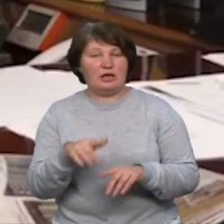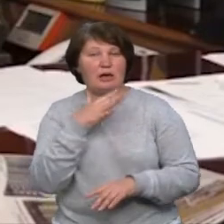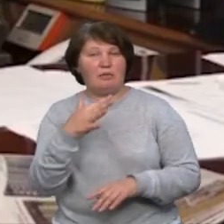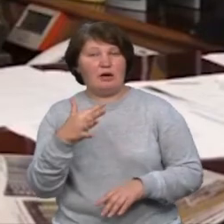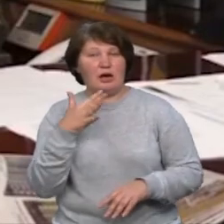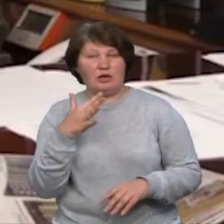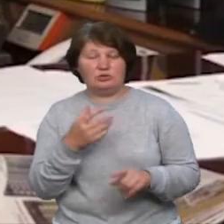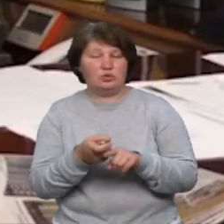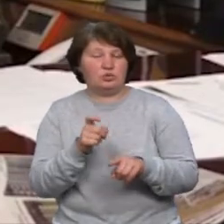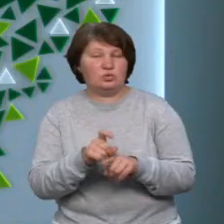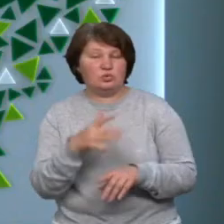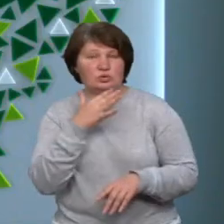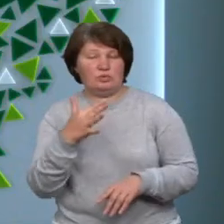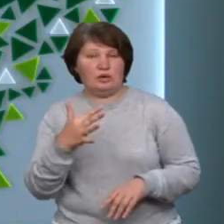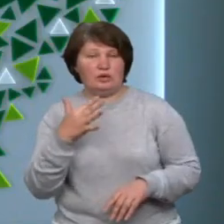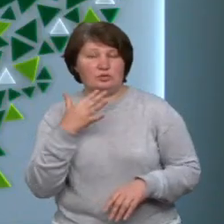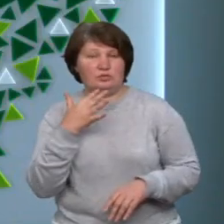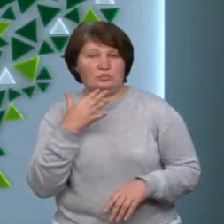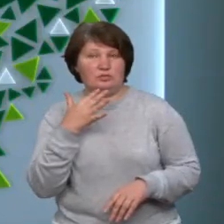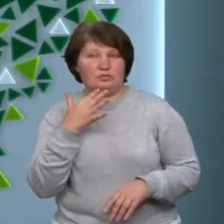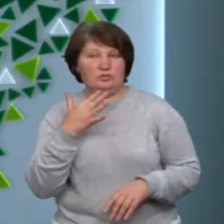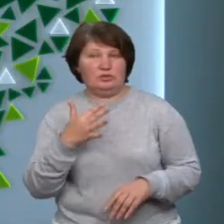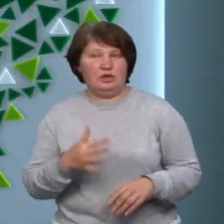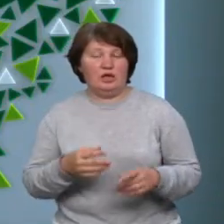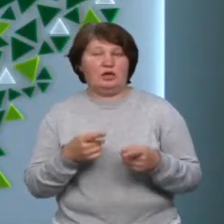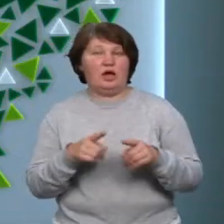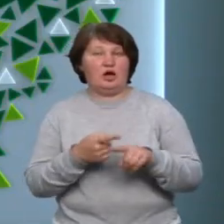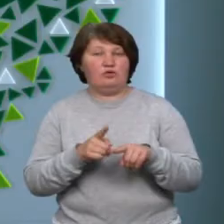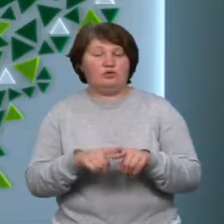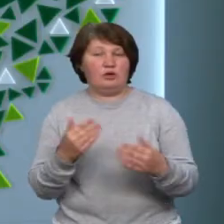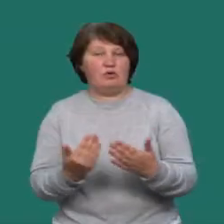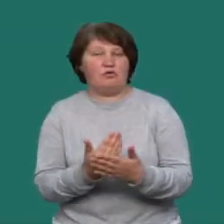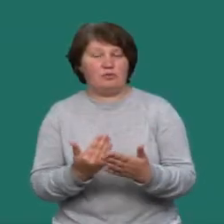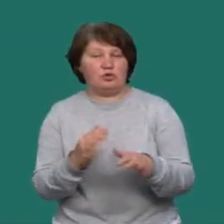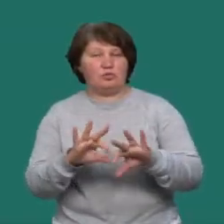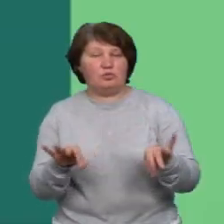надзвичайно багато. Далі у цьому випуску розповімо про таке.